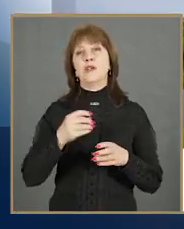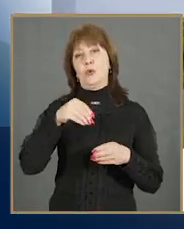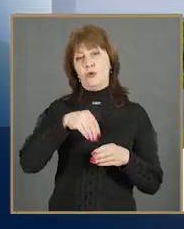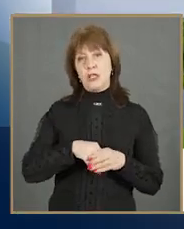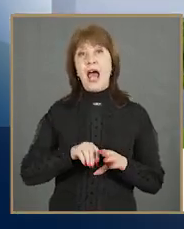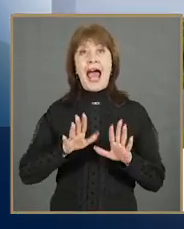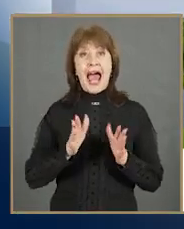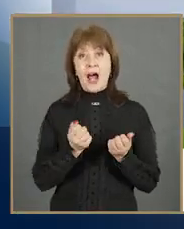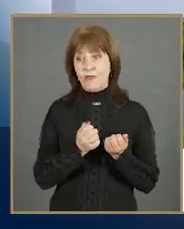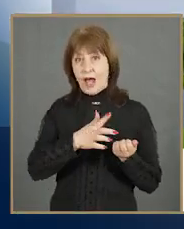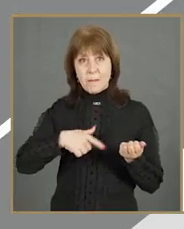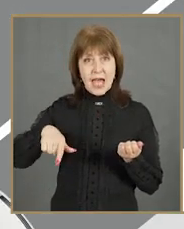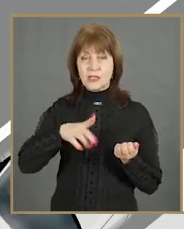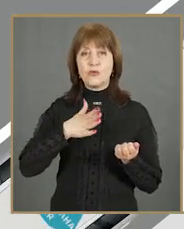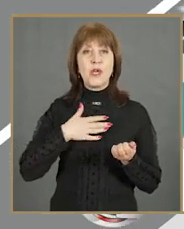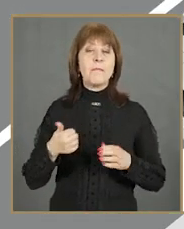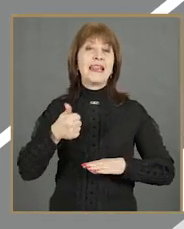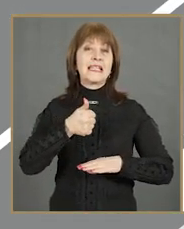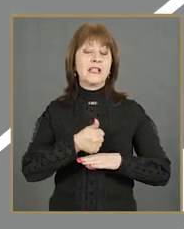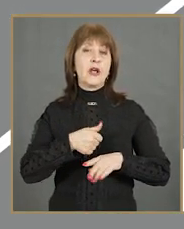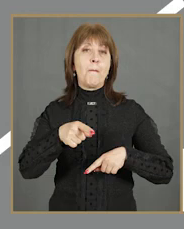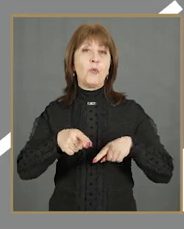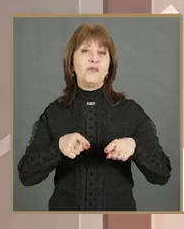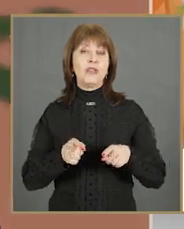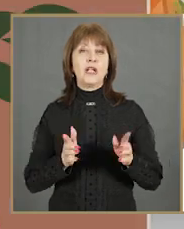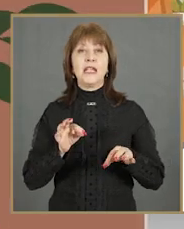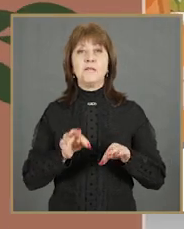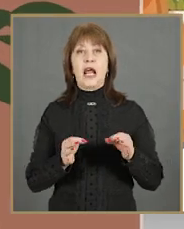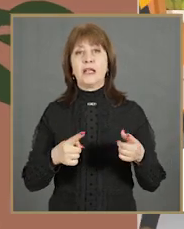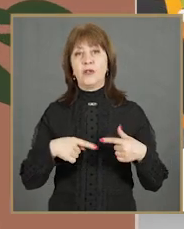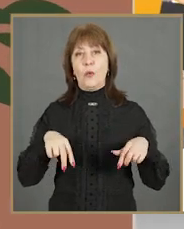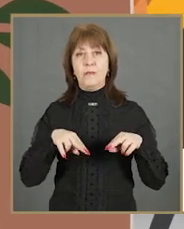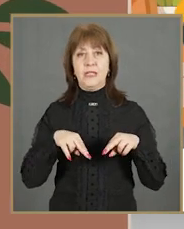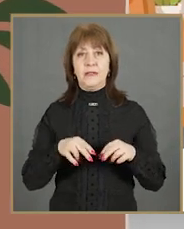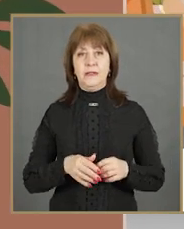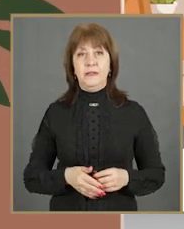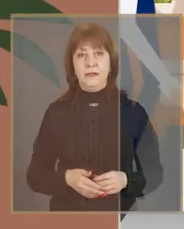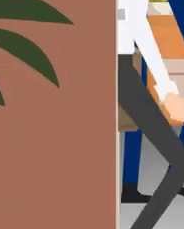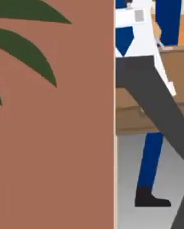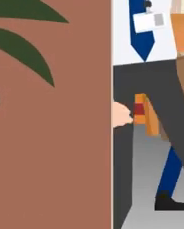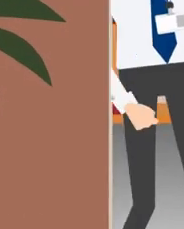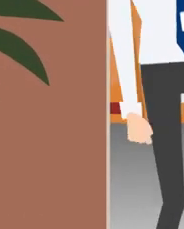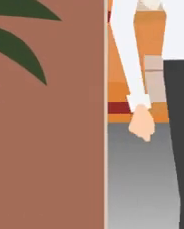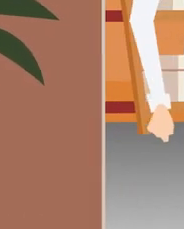заявление до 3 юни включително, ако в населеното място вече има назначена подвижна избирателна комисия.